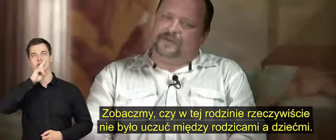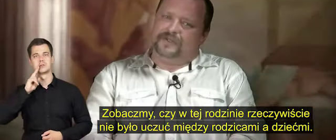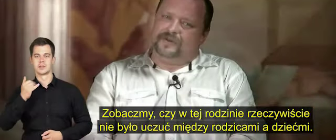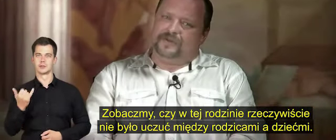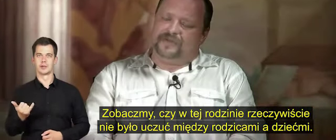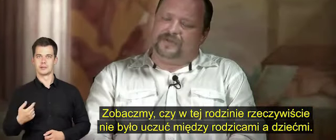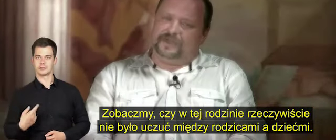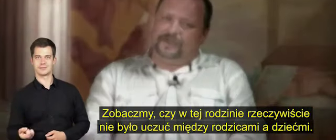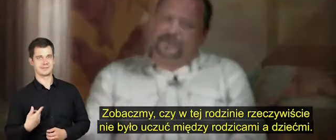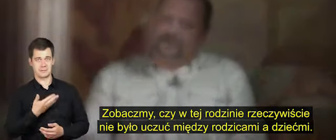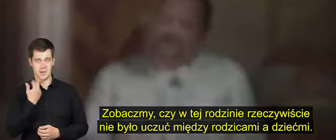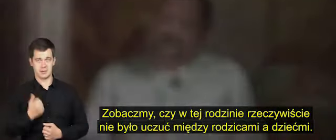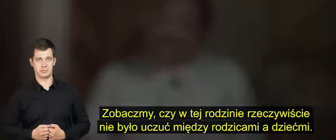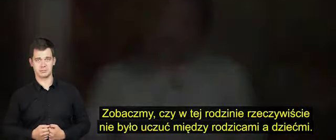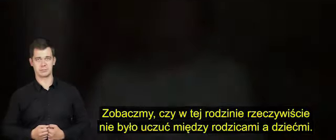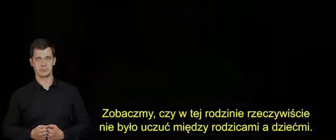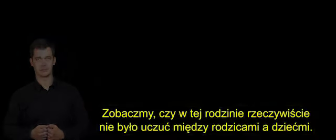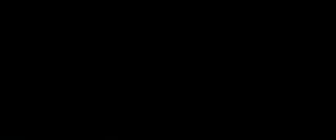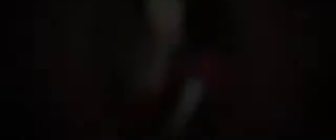między rodzicami a dziećmi.